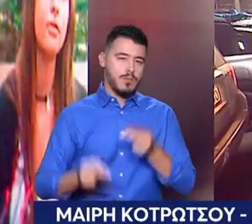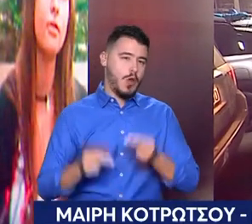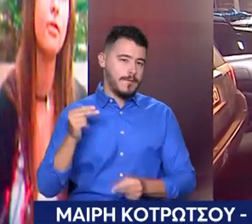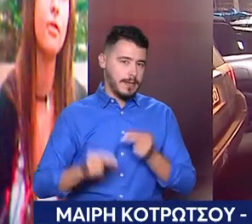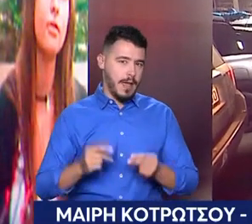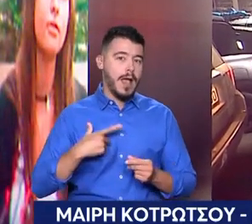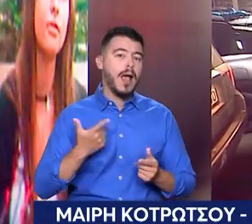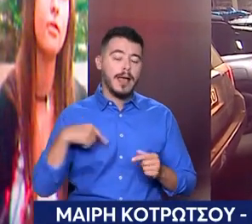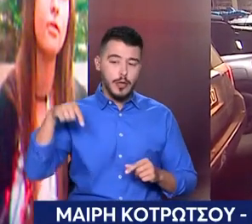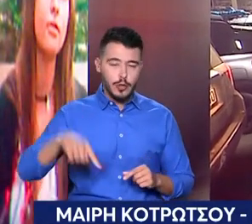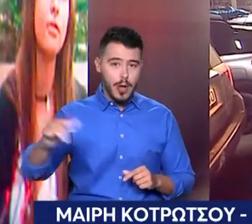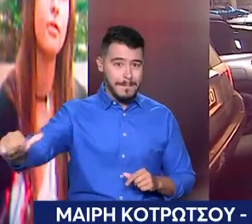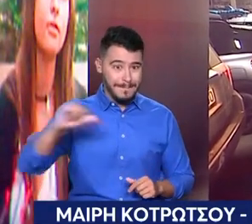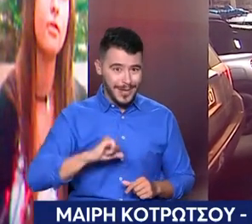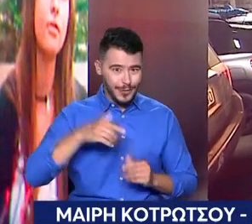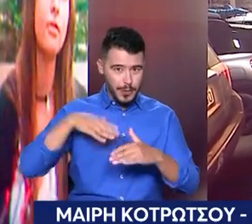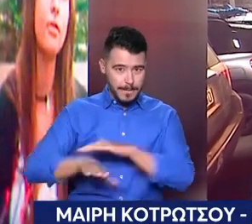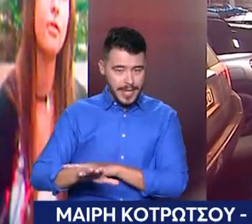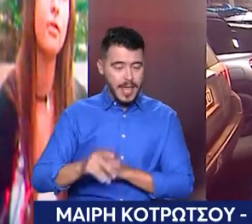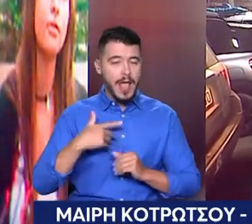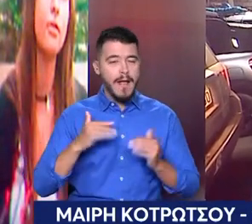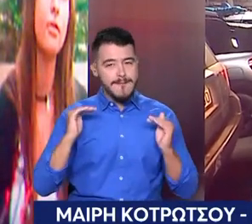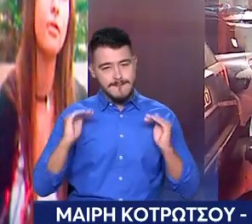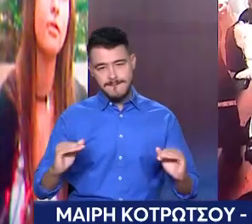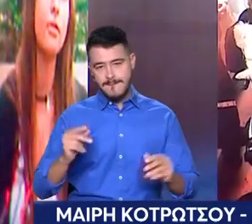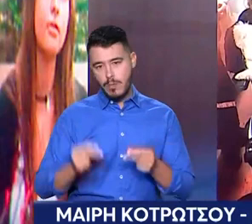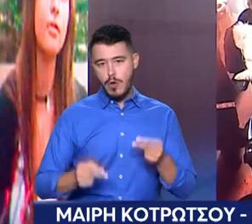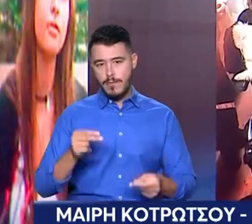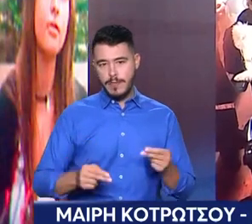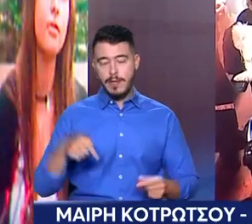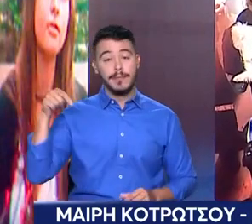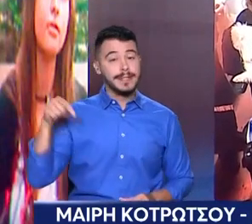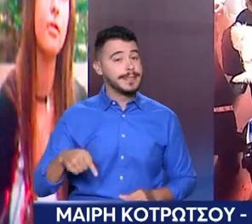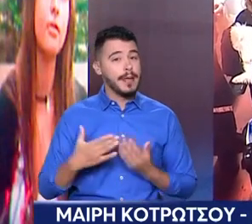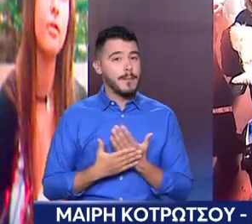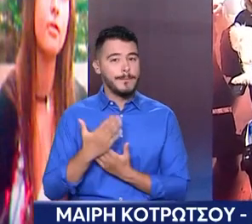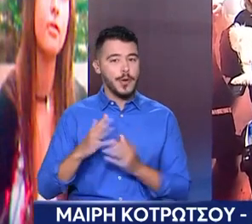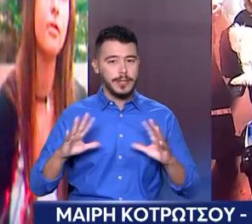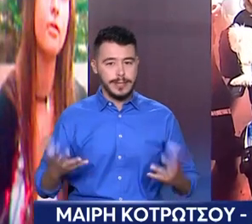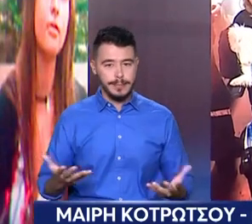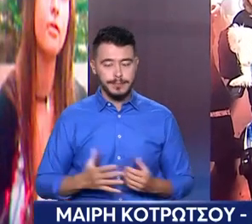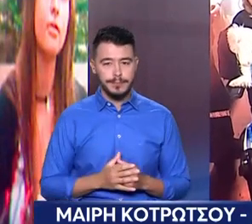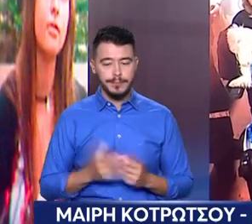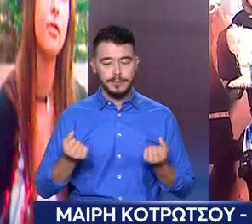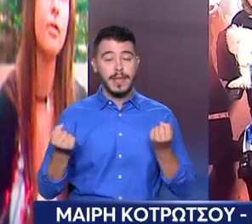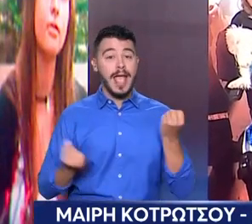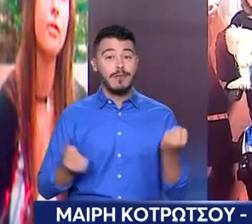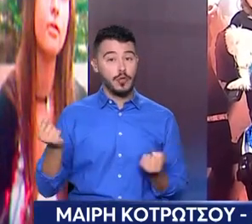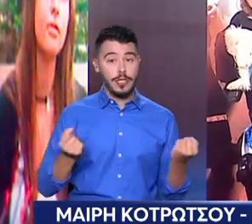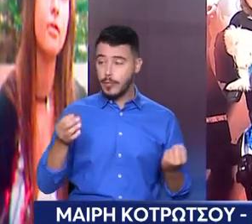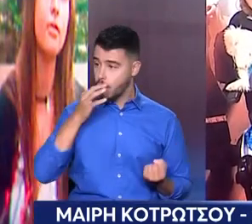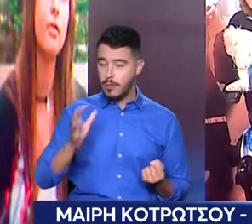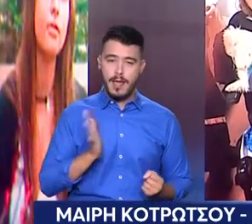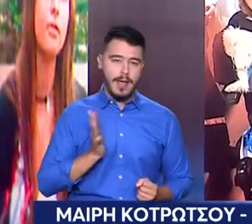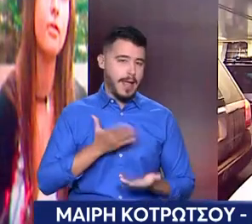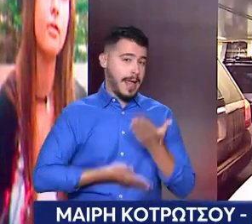σημασία γιατί εντάξει δεν ταλαιπωρηθήκαμε στην κάθοδο. Σήμερα όμως, ενώ το αυτοκίνητο το έχω δηλώσει ότι είναι αμαία,